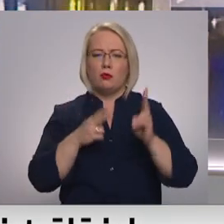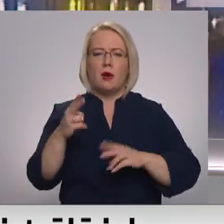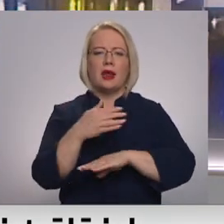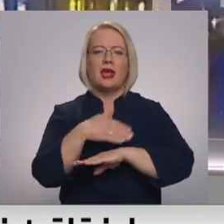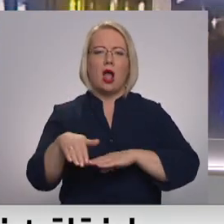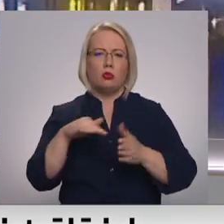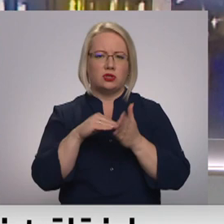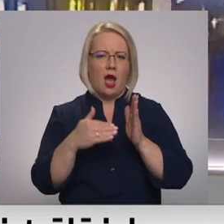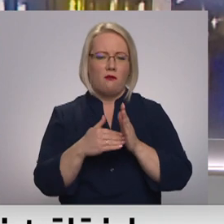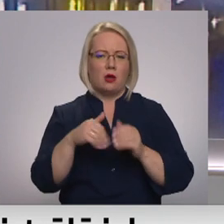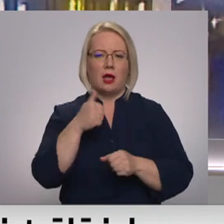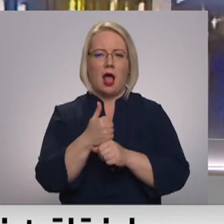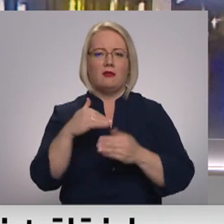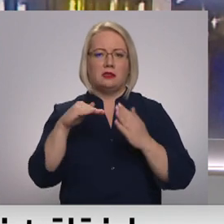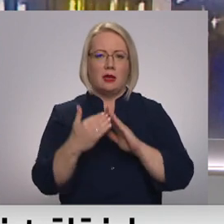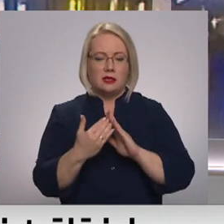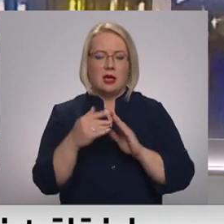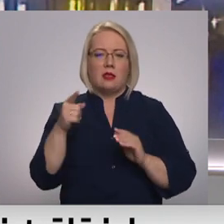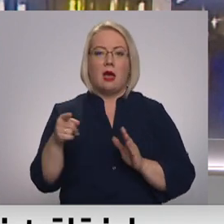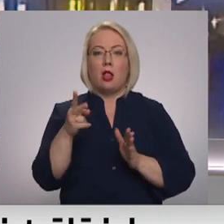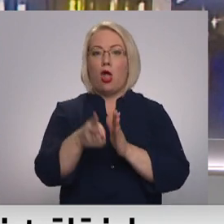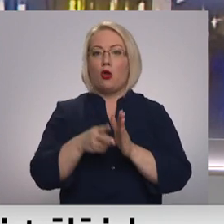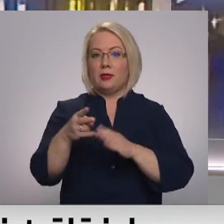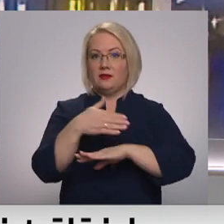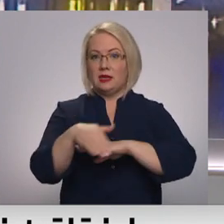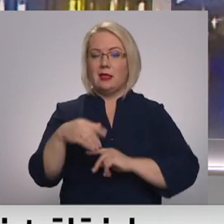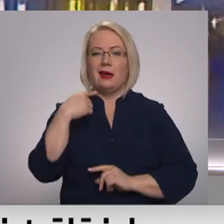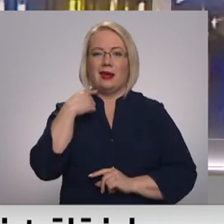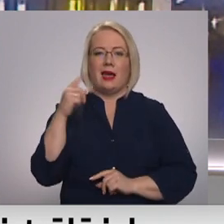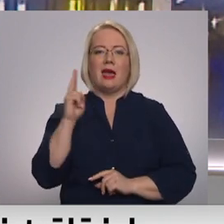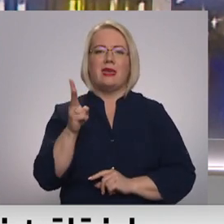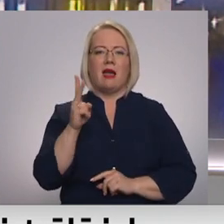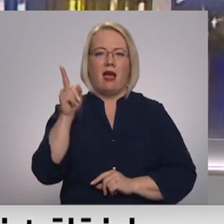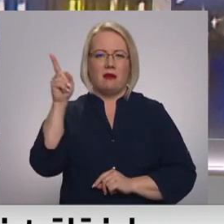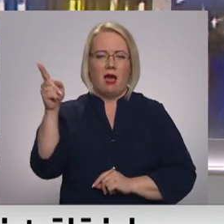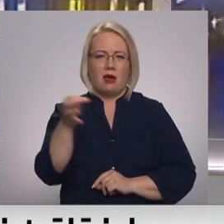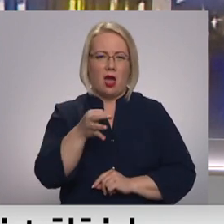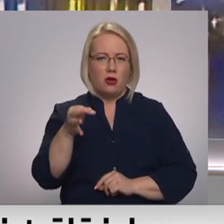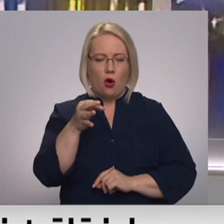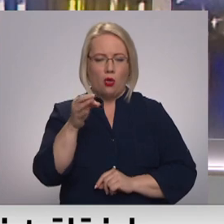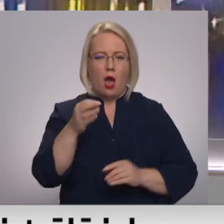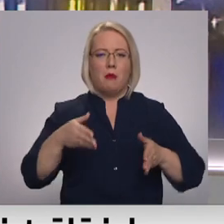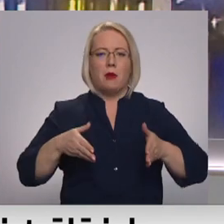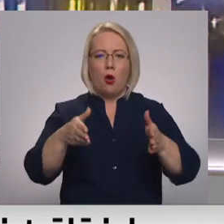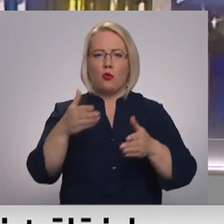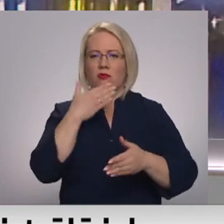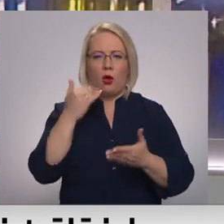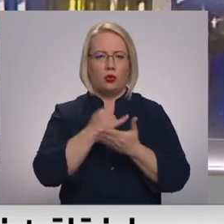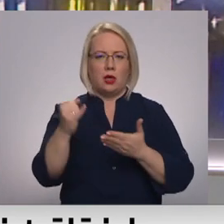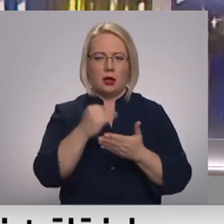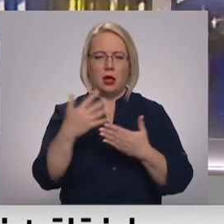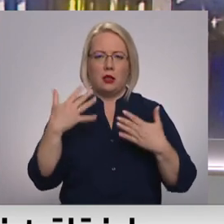stāvokli galvas pilsētā. Tā lokomatīva sielā Rīgas Čengarāga mikro rejonā brauktovi nav tīrīti jau